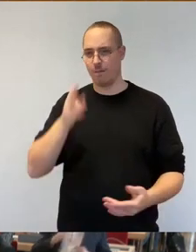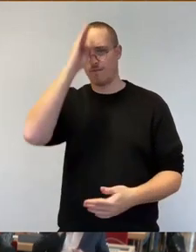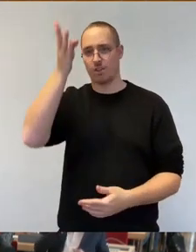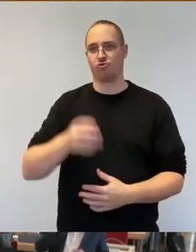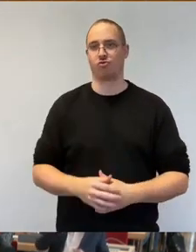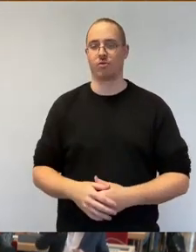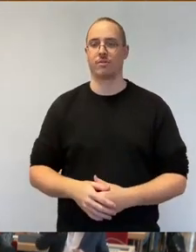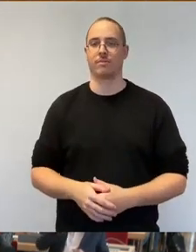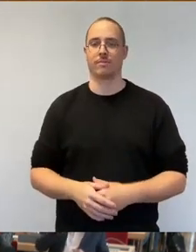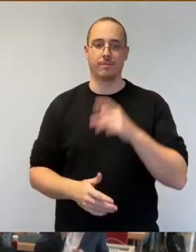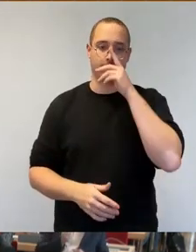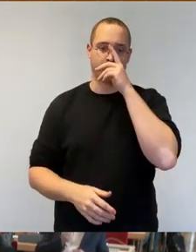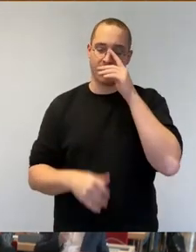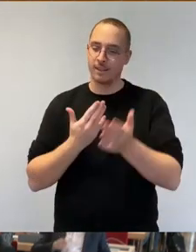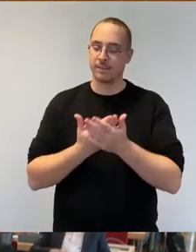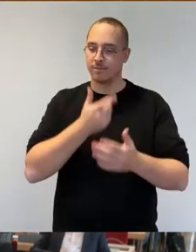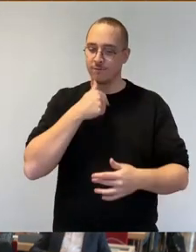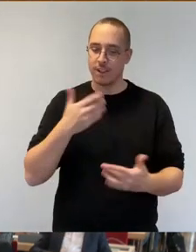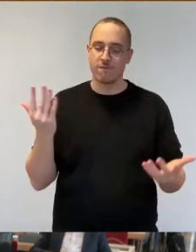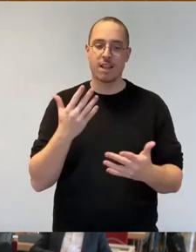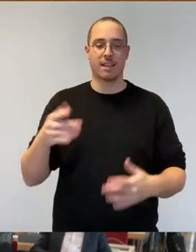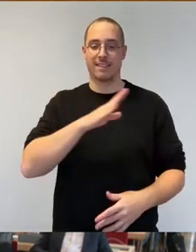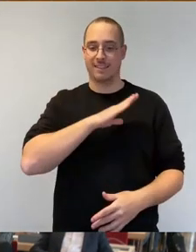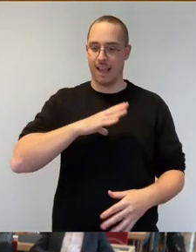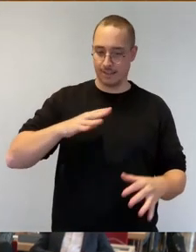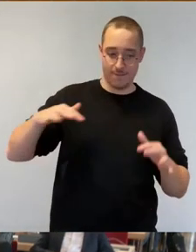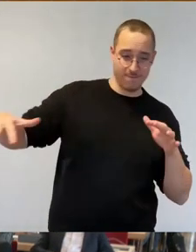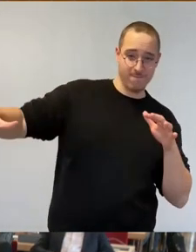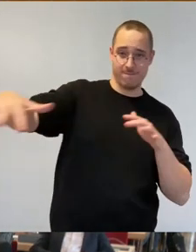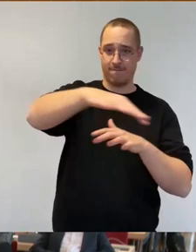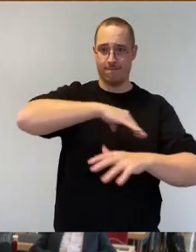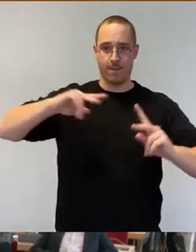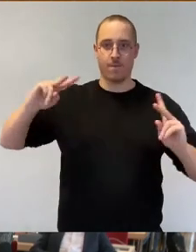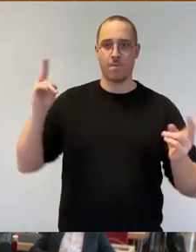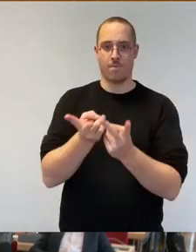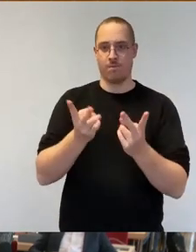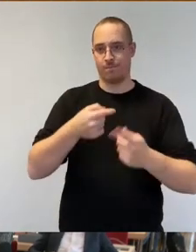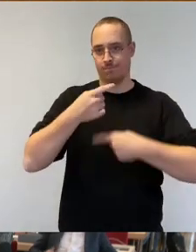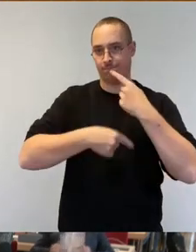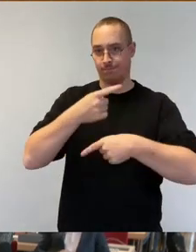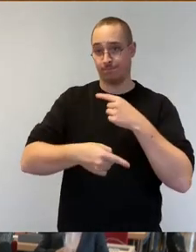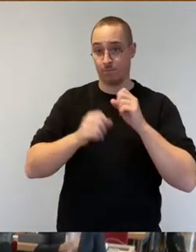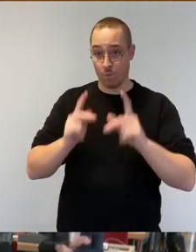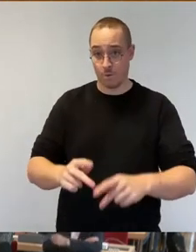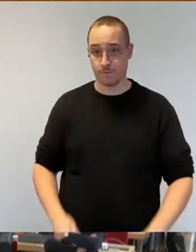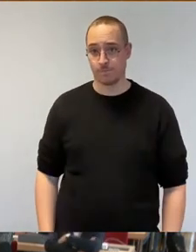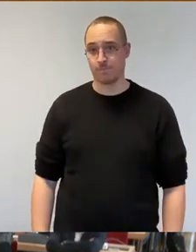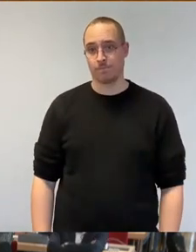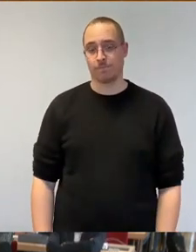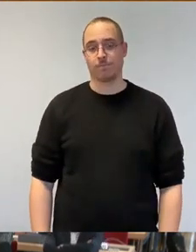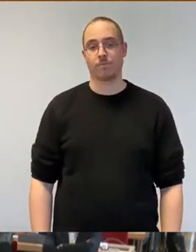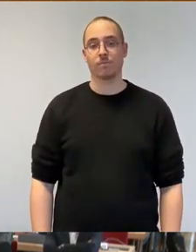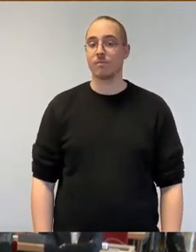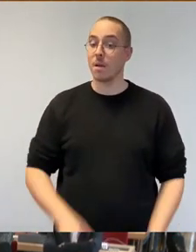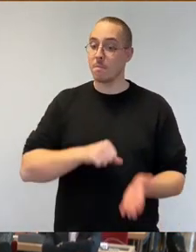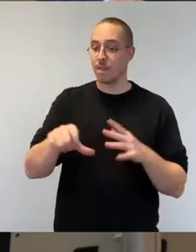sachsenweit in einer dieses Vorgehen abstimmt und entwickelt. Die Bezahlkarte muss zügig kommen in sächsischen Landkreisen. Die Kommunen